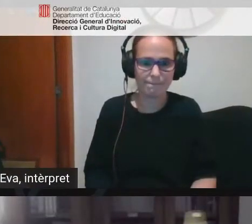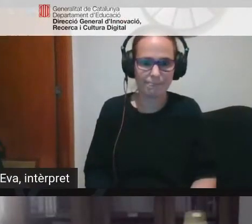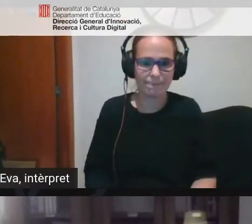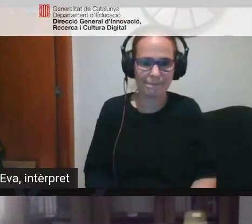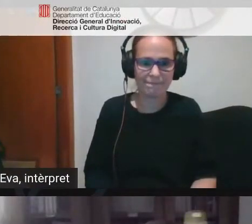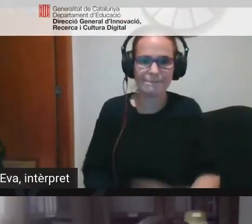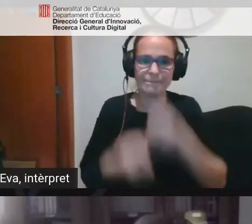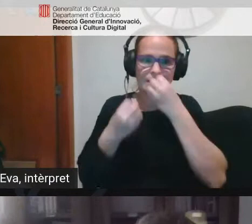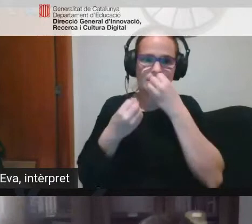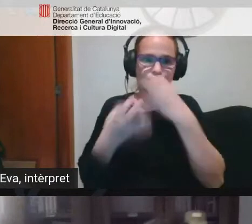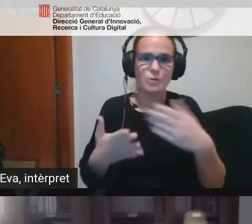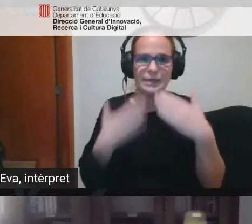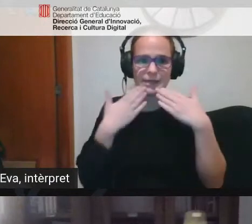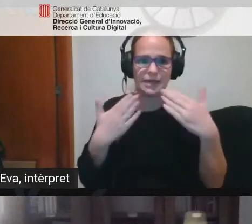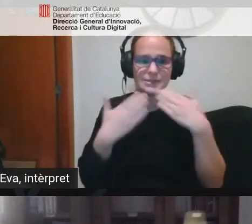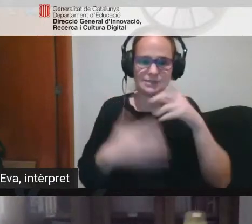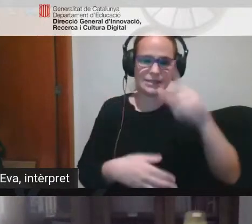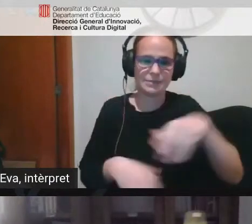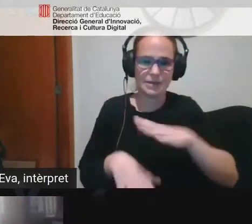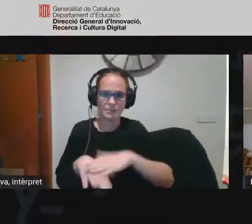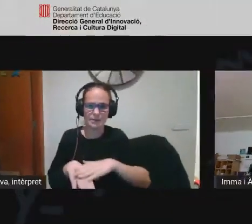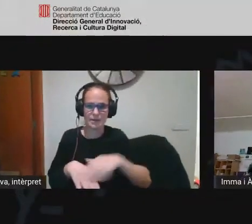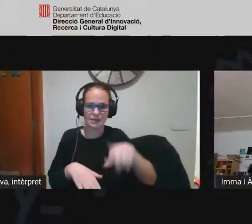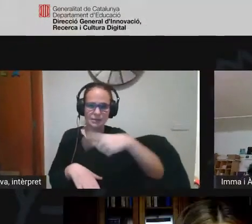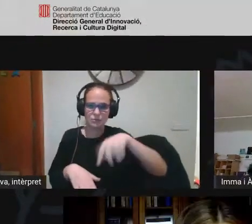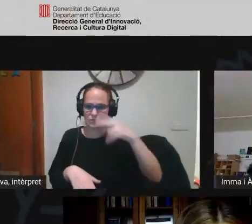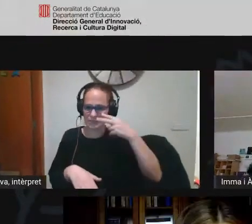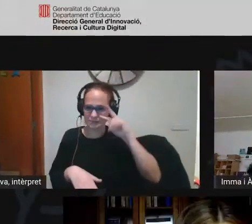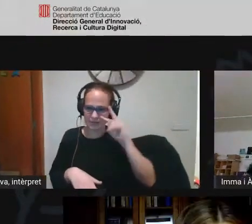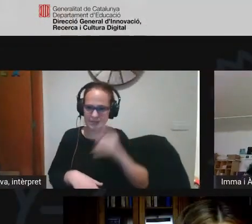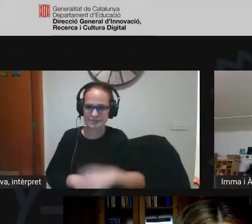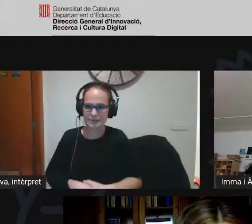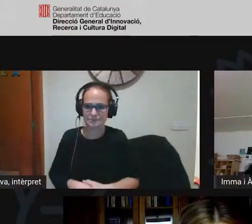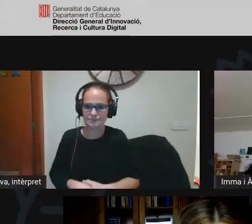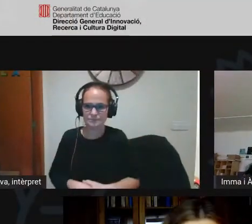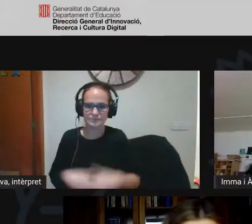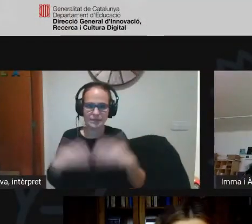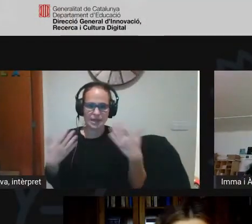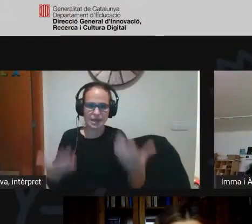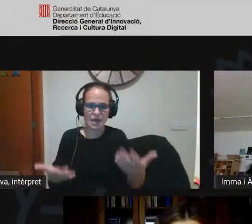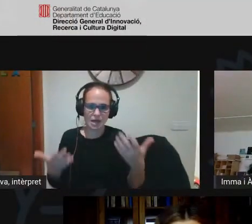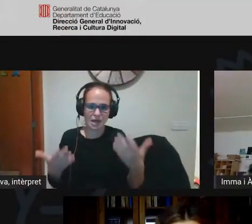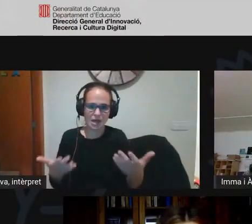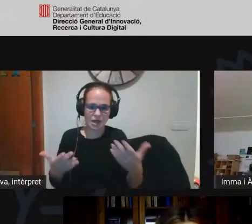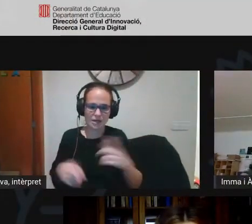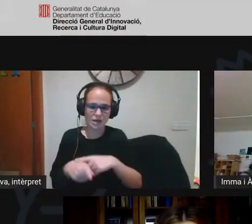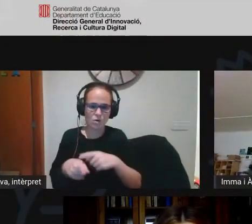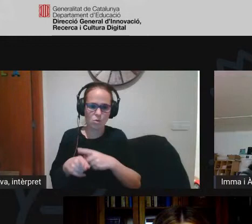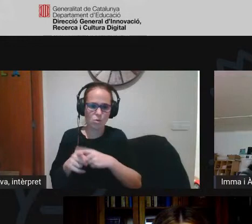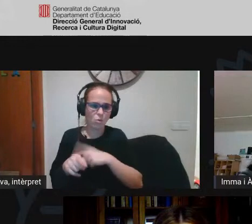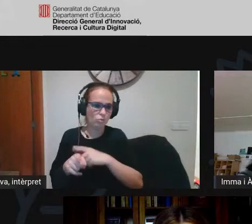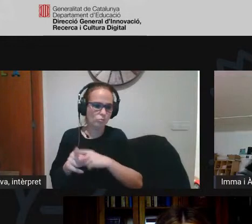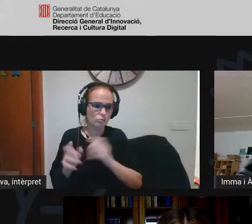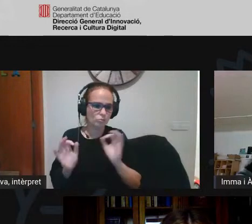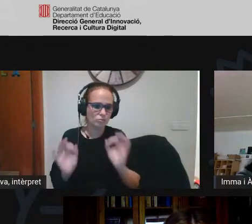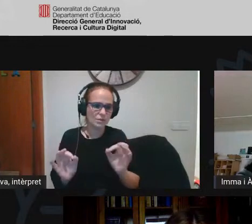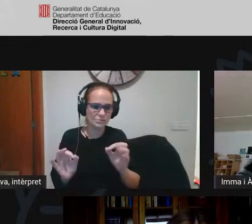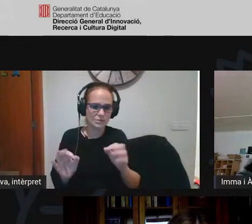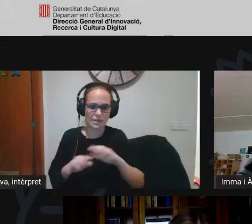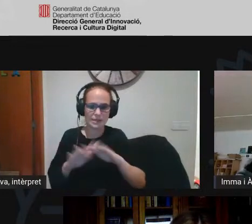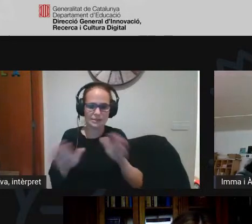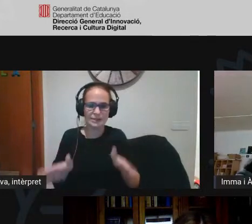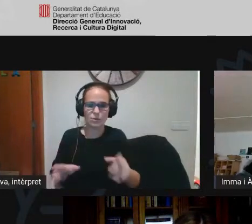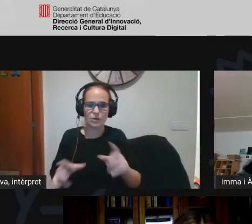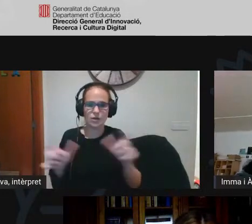Molt bé moltíssimes gràcies també per la vostra experiència ara tenim una estoneta de la Rodona